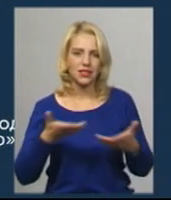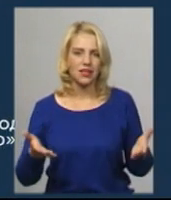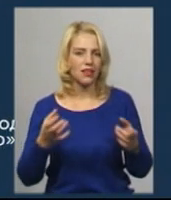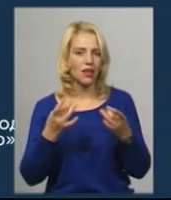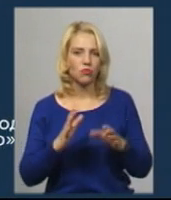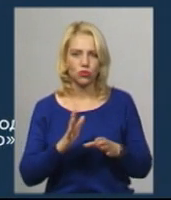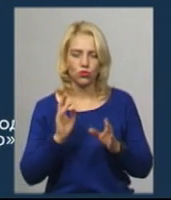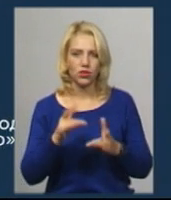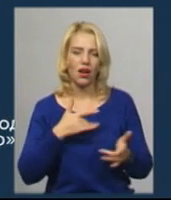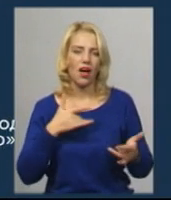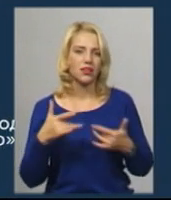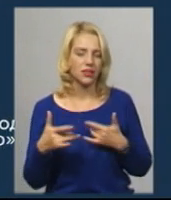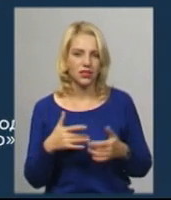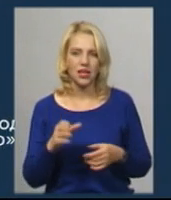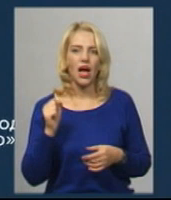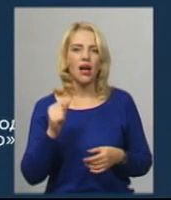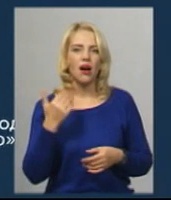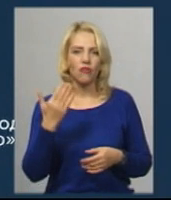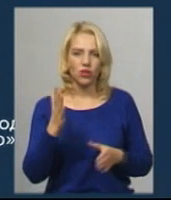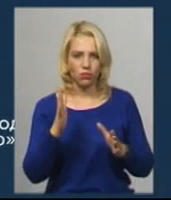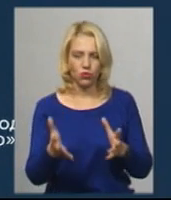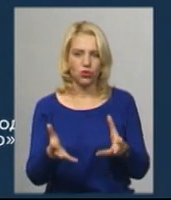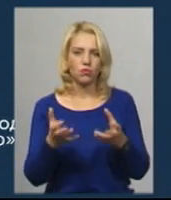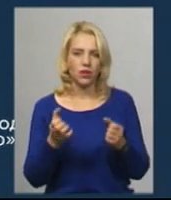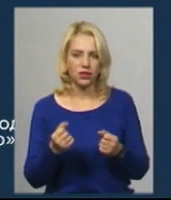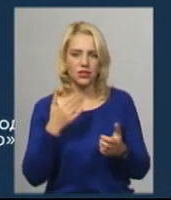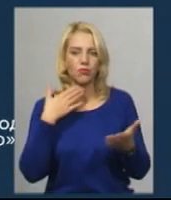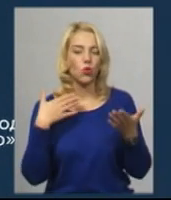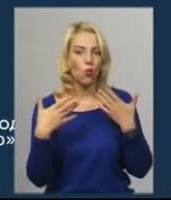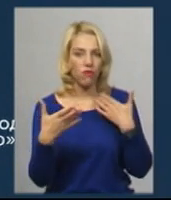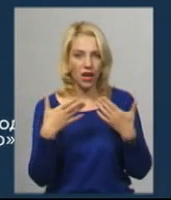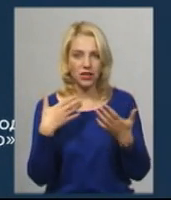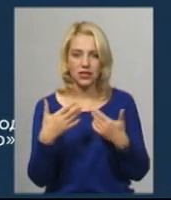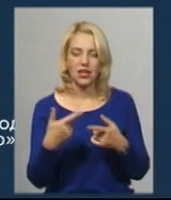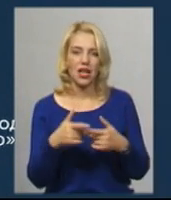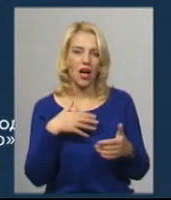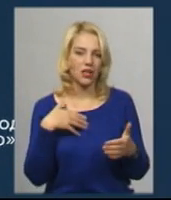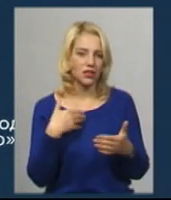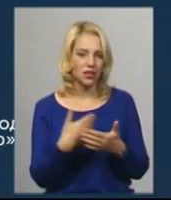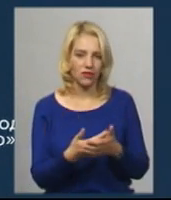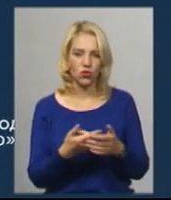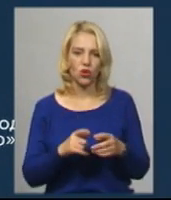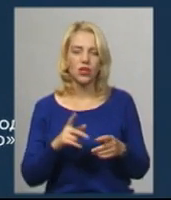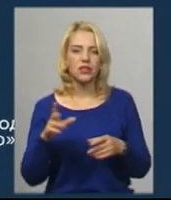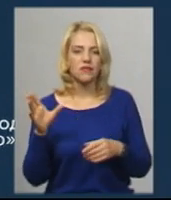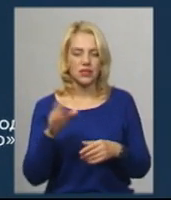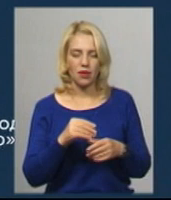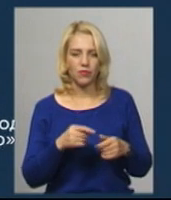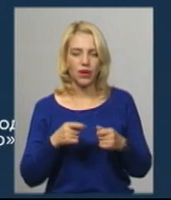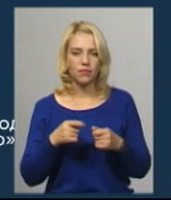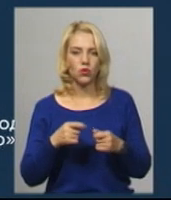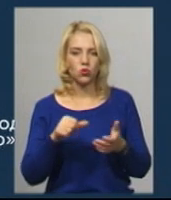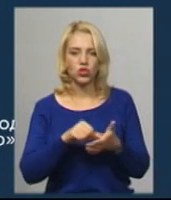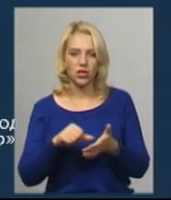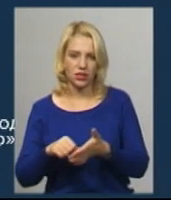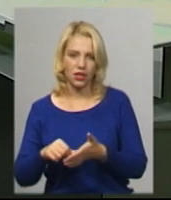артисти, а вони будуть спілкуватися і активно зберігати з усіма учасниками і глядачами